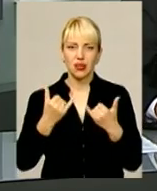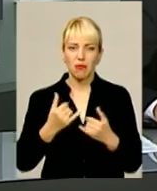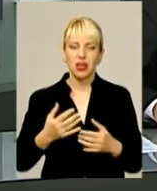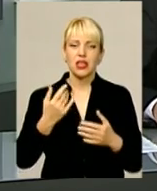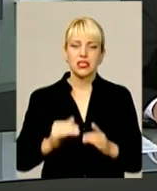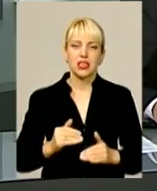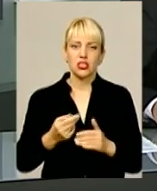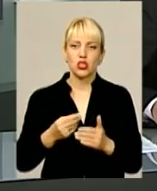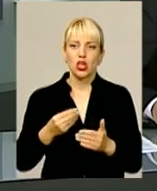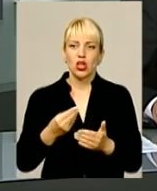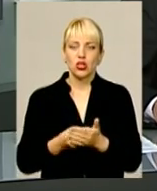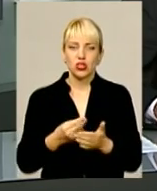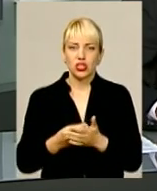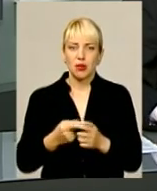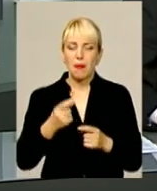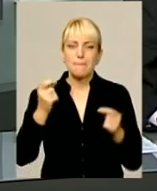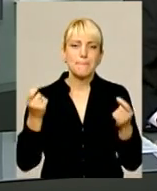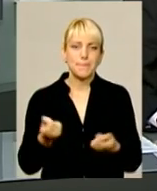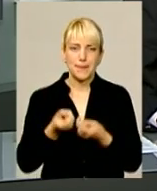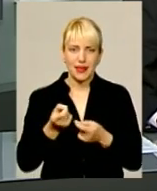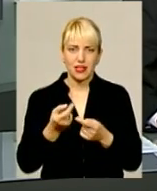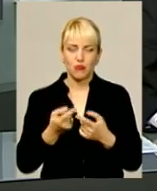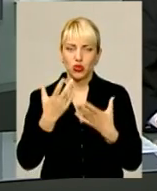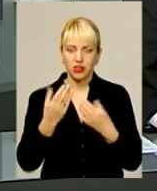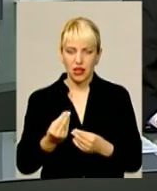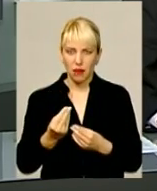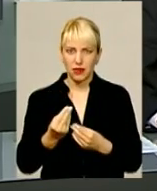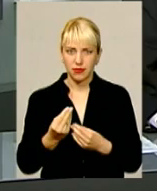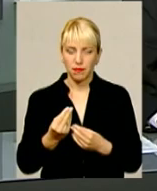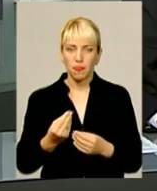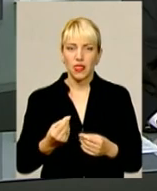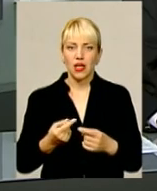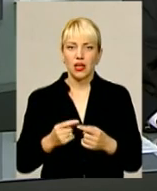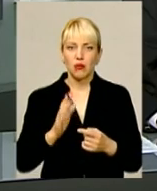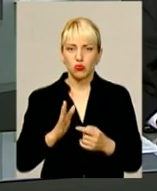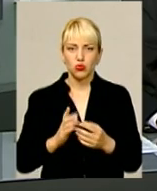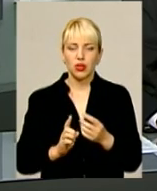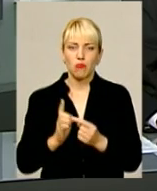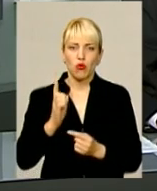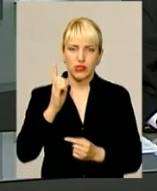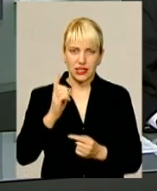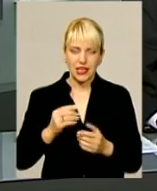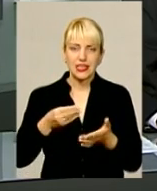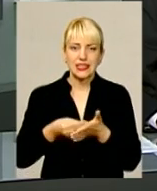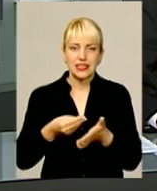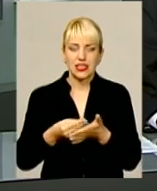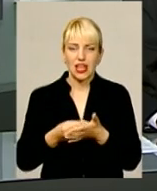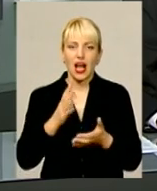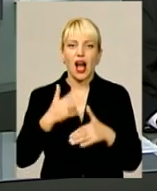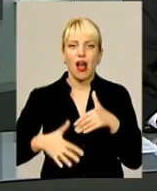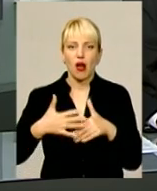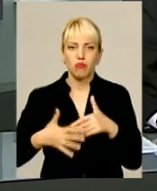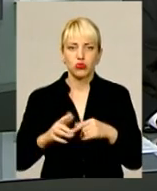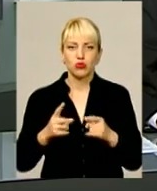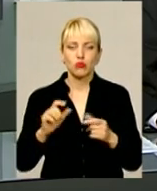овочі досягли цьогорічного цінового мінімуму. Буквально днями поповзав гору вартість капусти. Посушлива погода спричинила